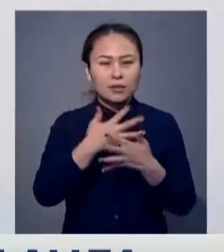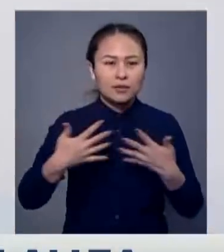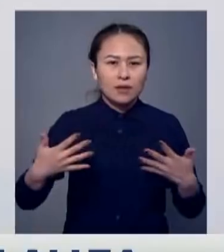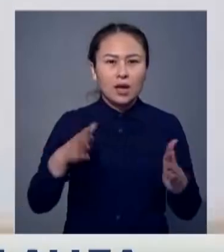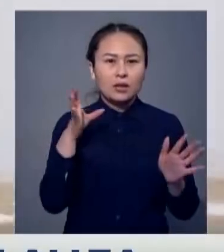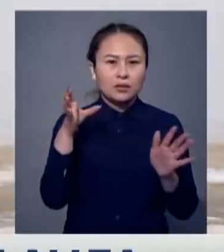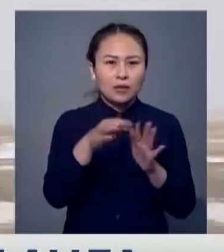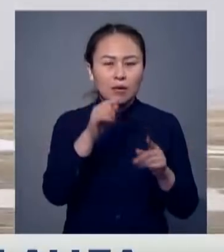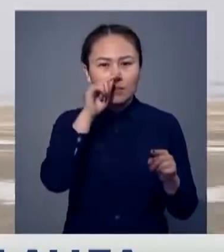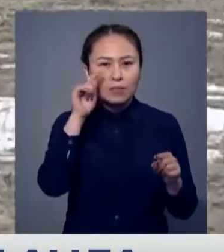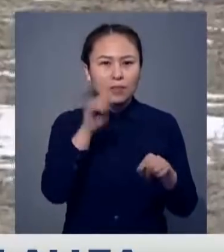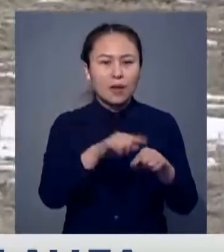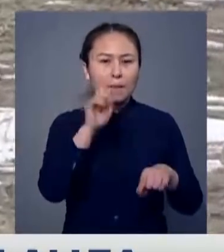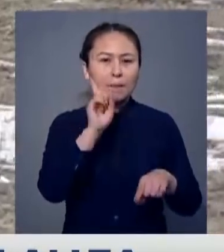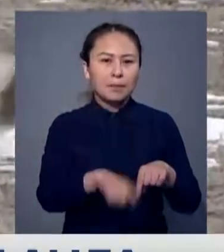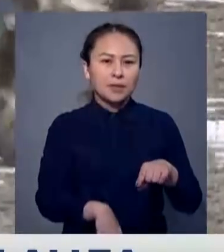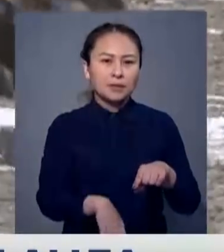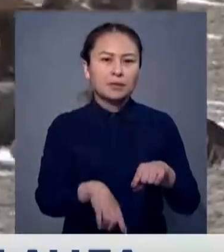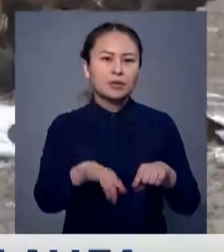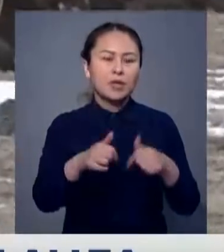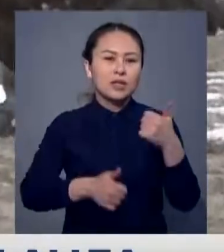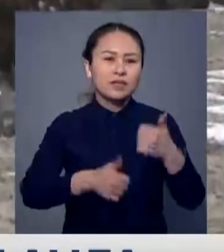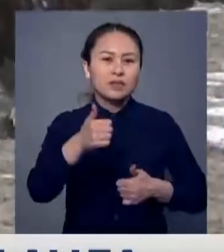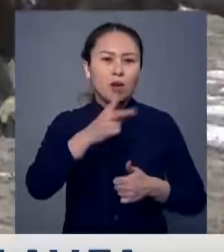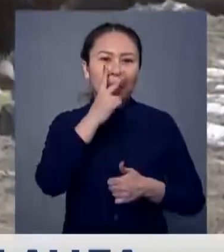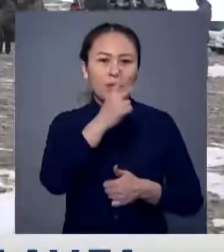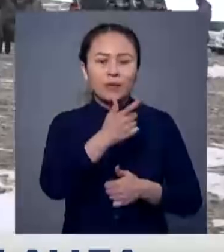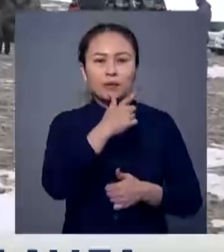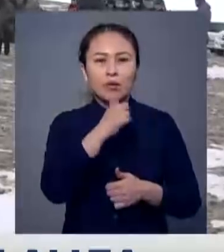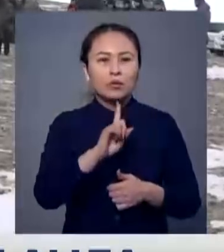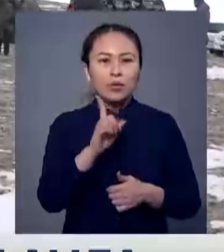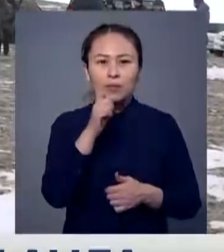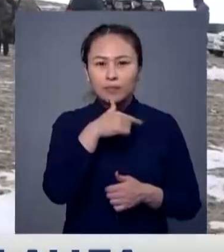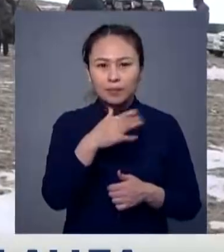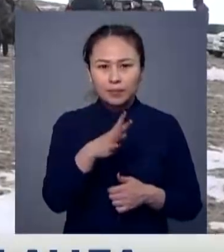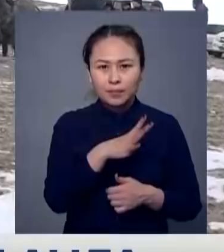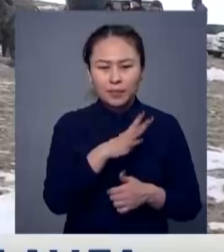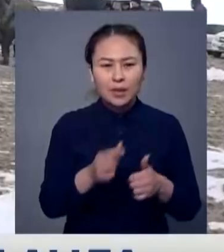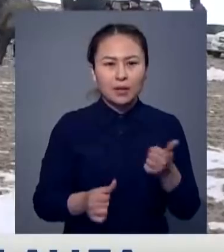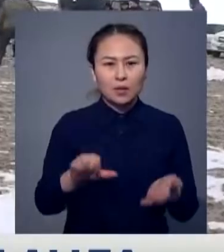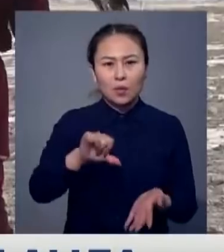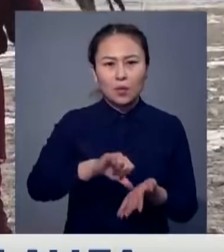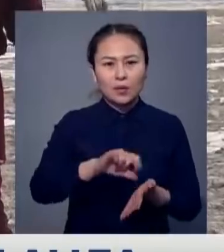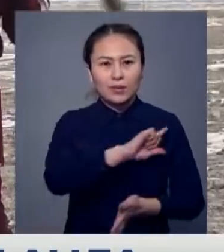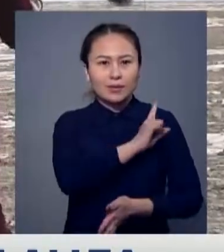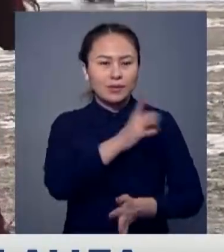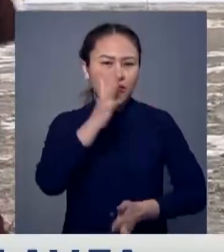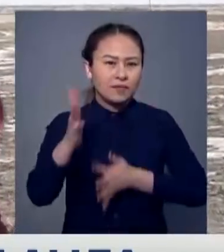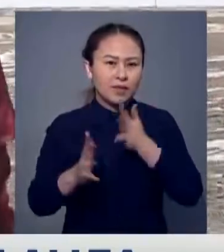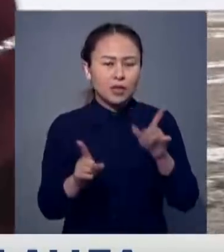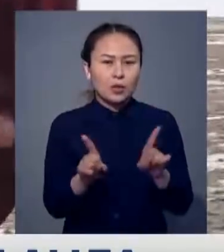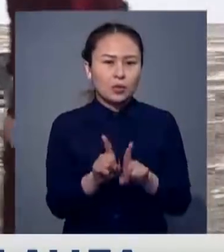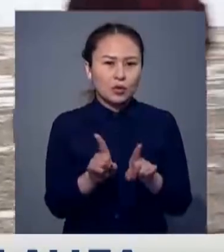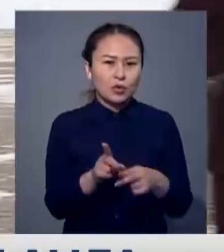аң түрлерін аңдып тұр бас салуда, сайыз тамашылаушыларды таңдандыра түсті. Бәсекеге қатты желді кедері келдірді.